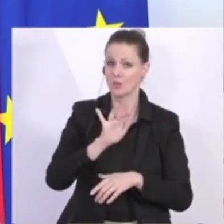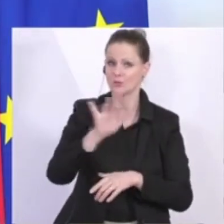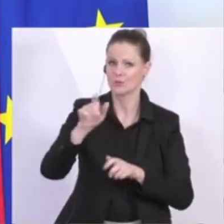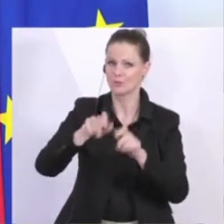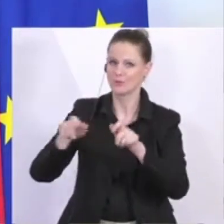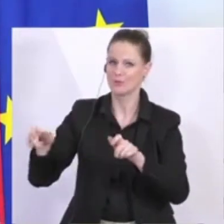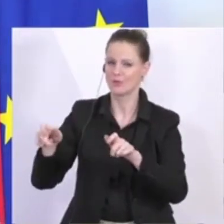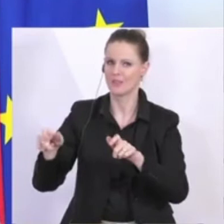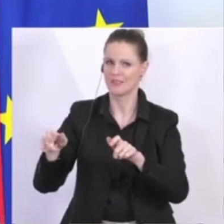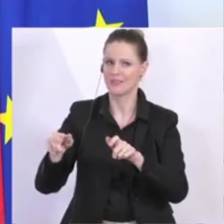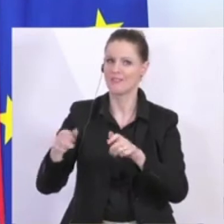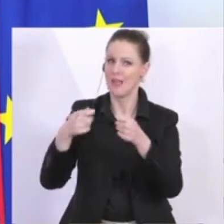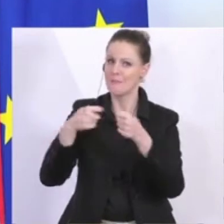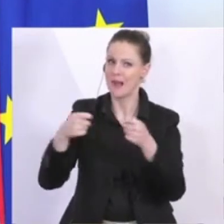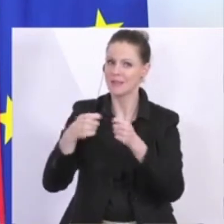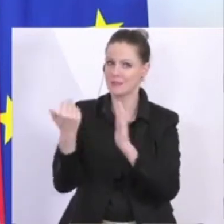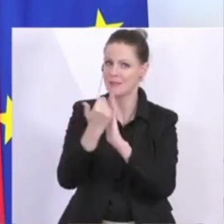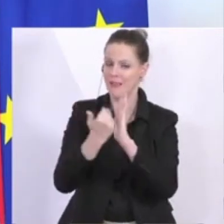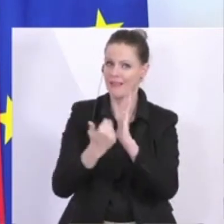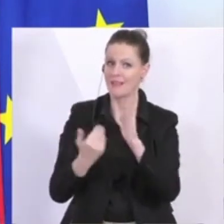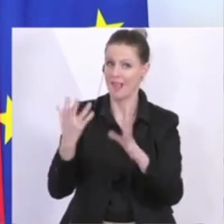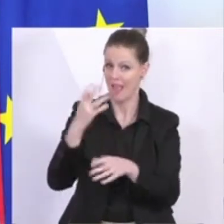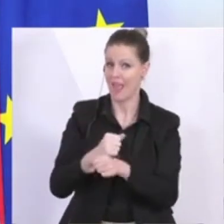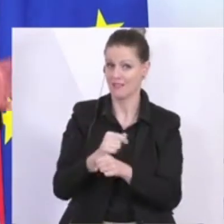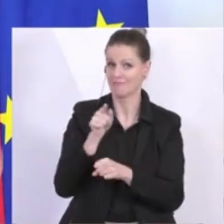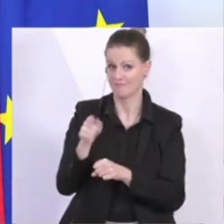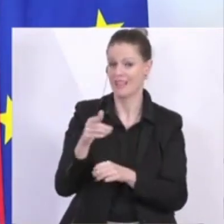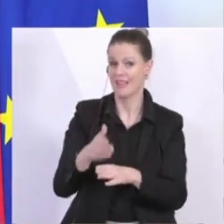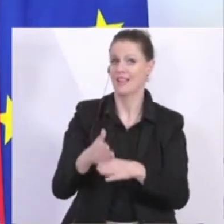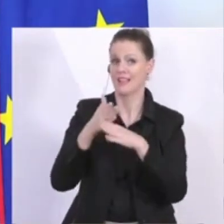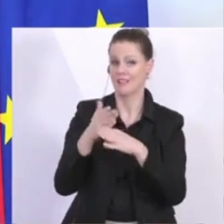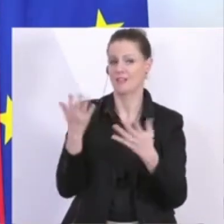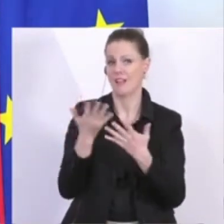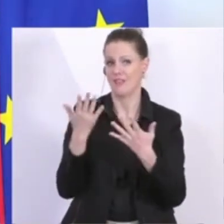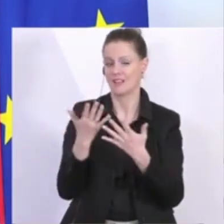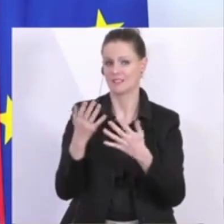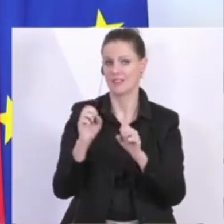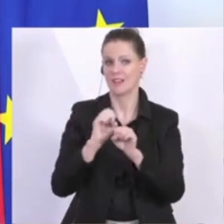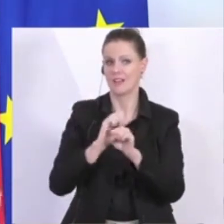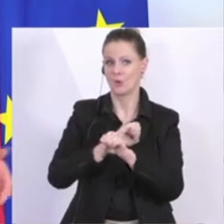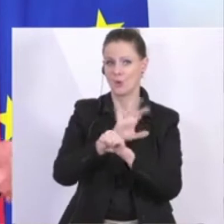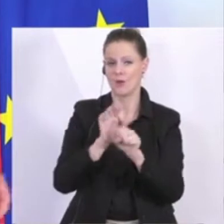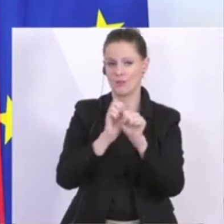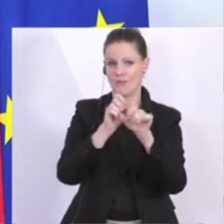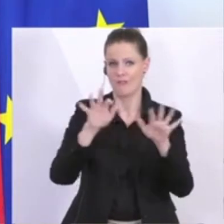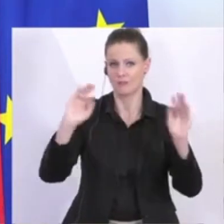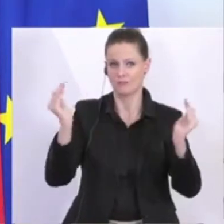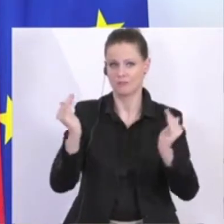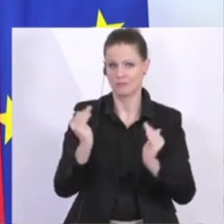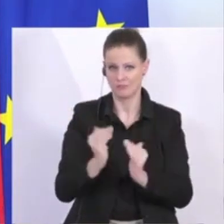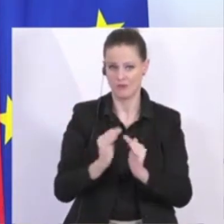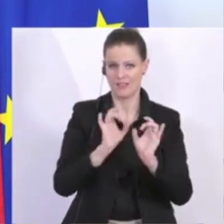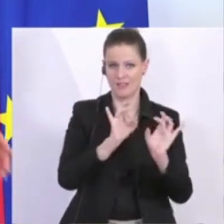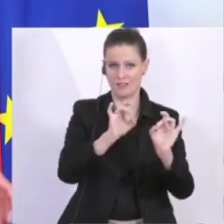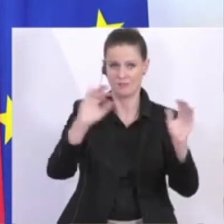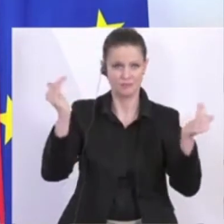an die Vorgaben und Maßnahmen halten, weil das hilft, das hilft, die Ausbreitung des Virus und Infektionen